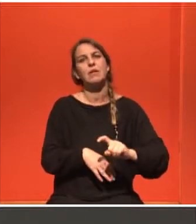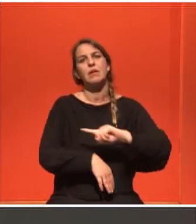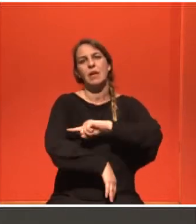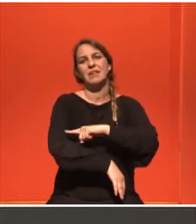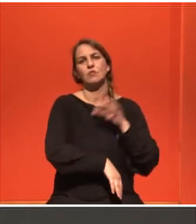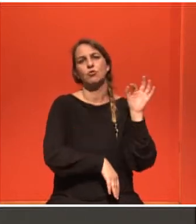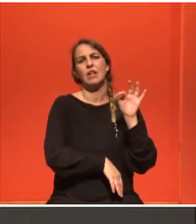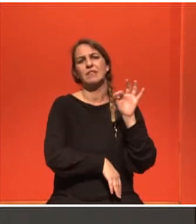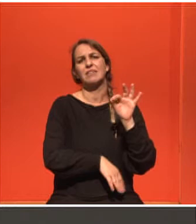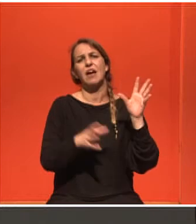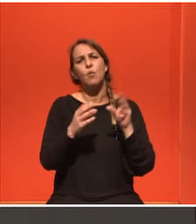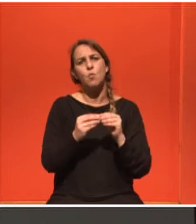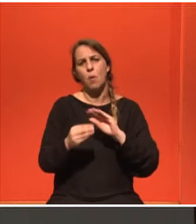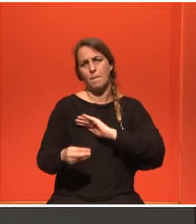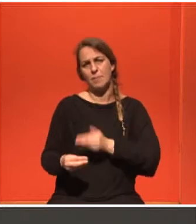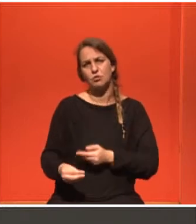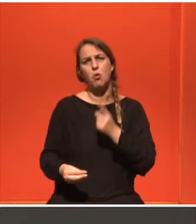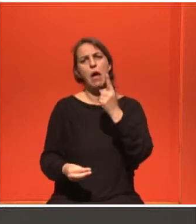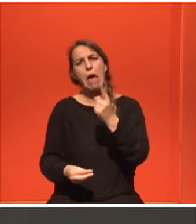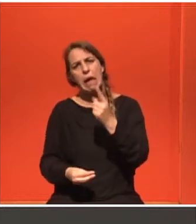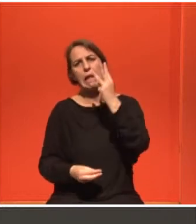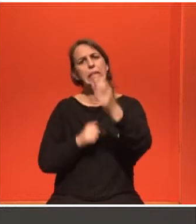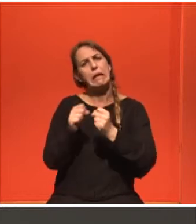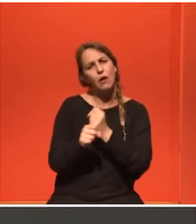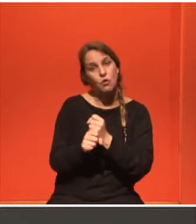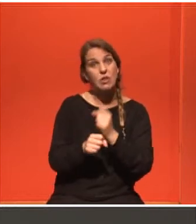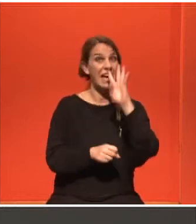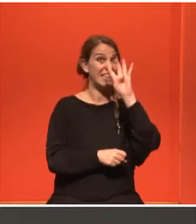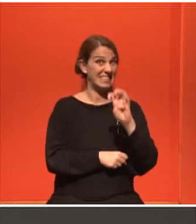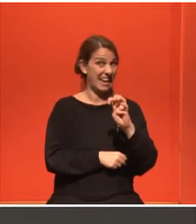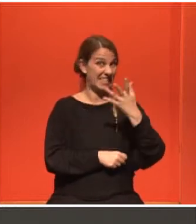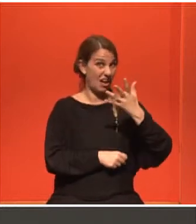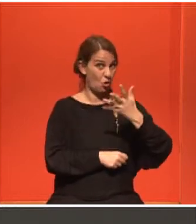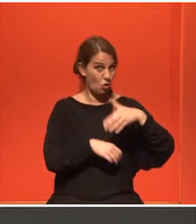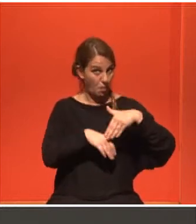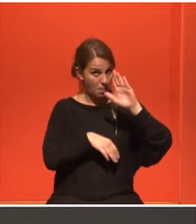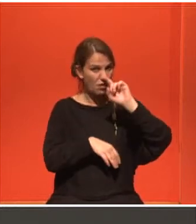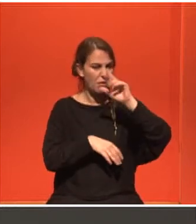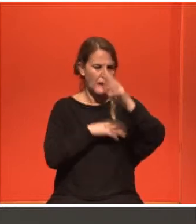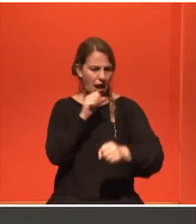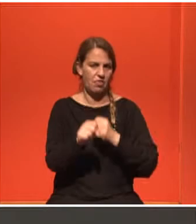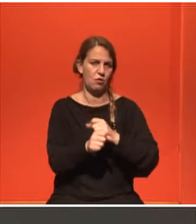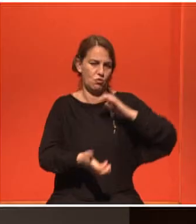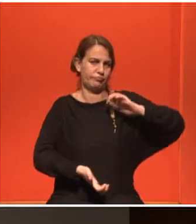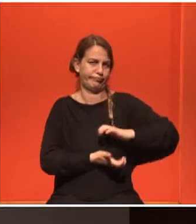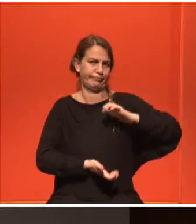μαστού. Κάθε ένα έως τρία χρόνια. Μετά τα 40 ξεκινάει ο τυπικός προληπτικός έλεγχος με την αιτήσια μαστογραφία.